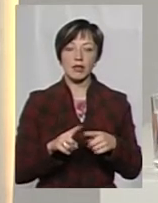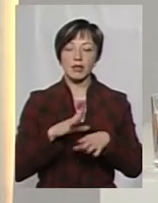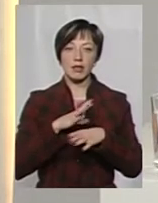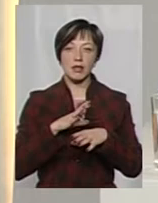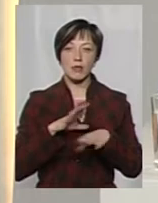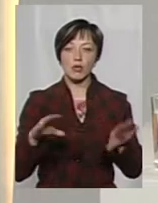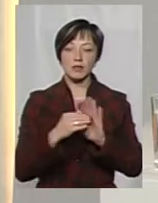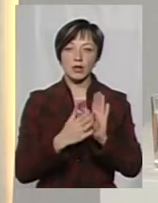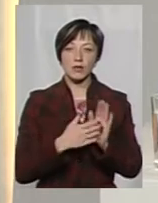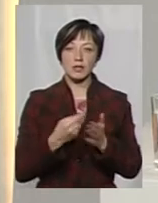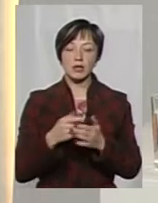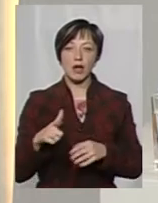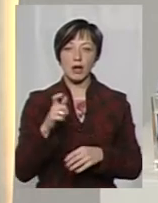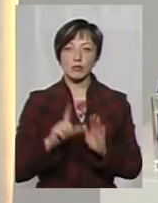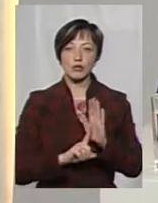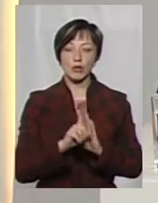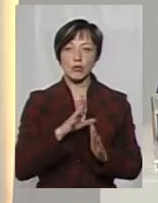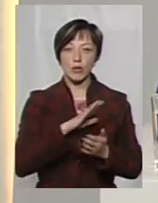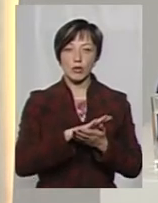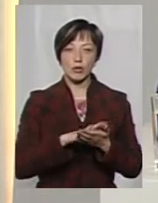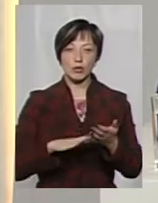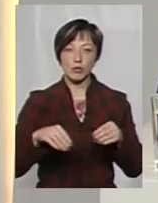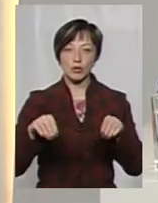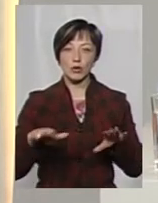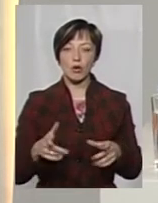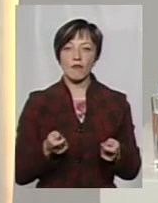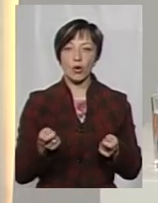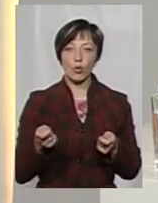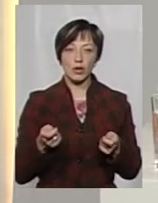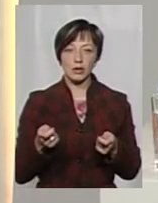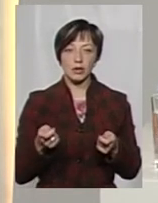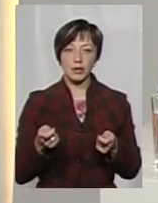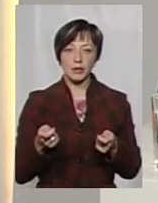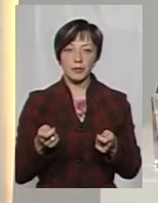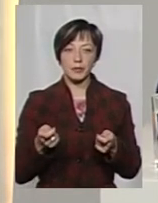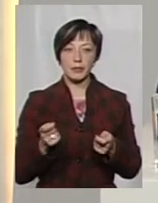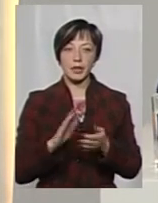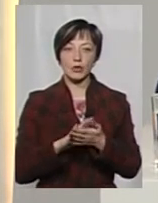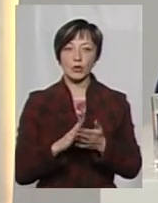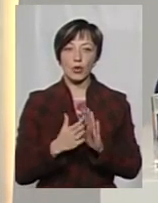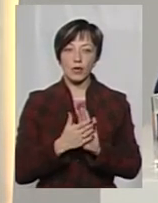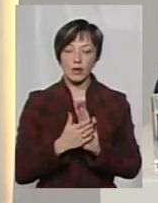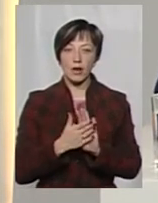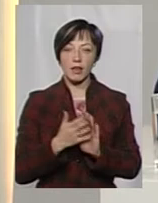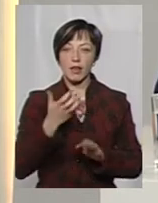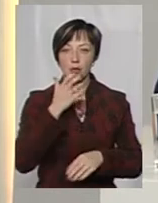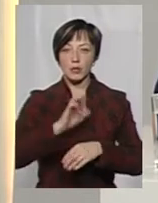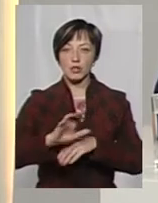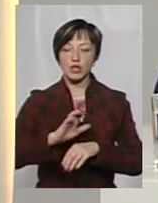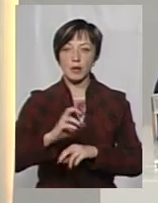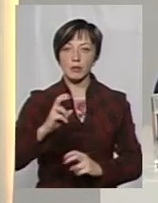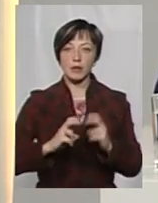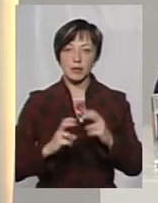спочатку була продовжена постанова уряду і договора з теплопостачальними